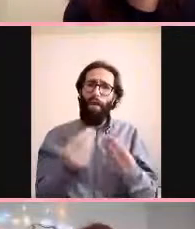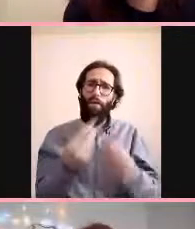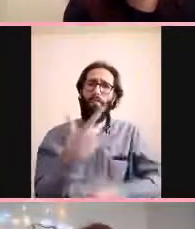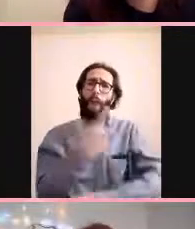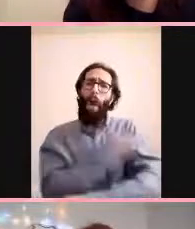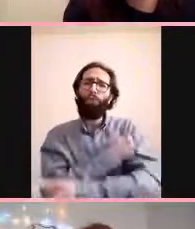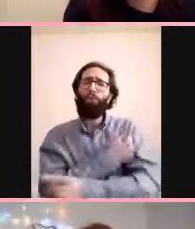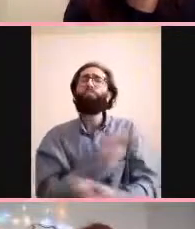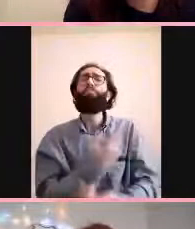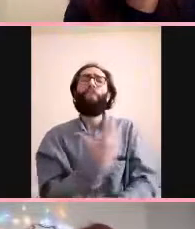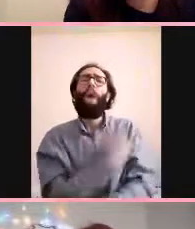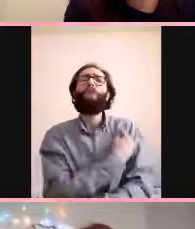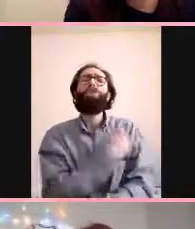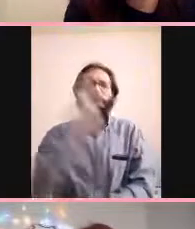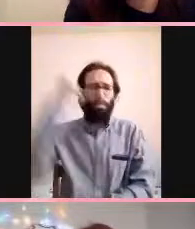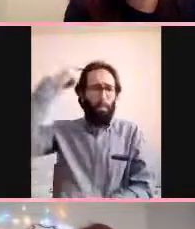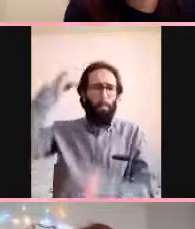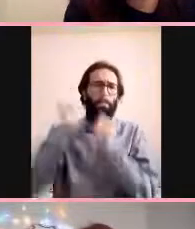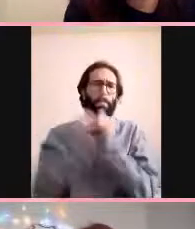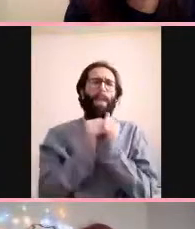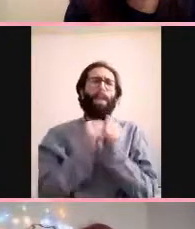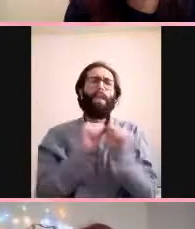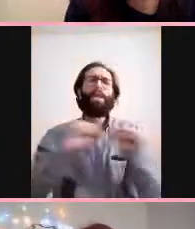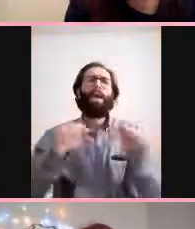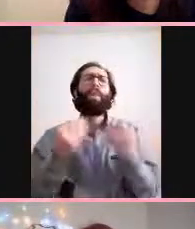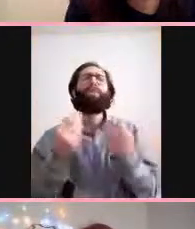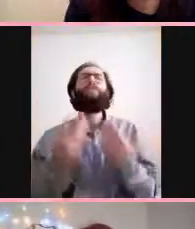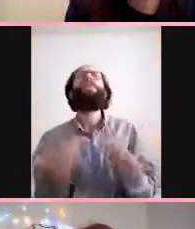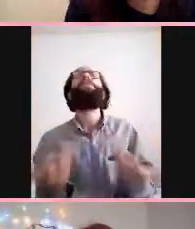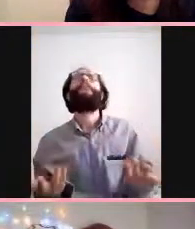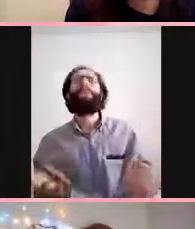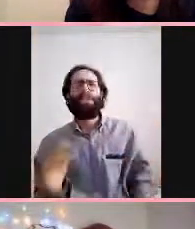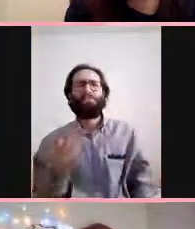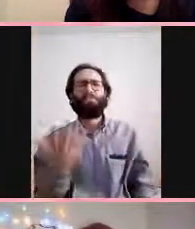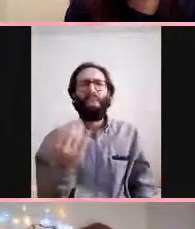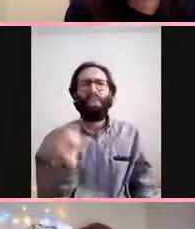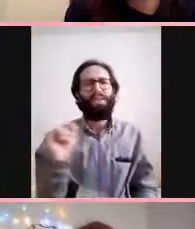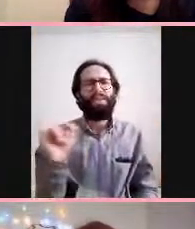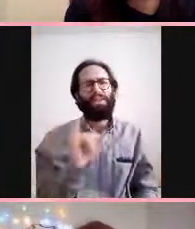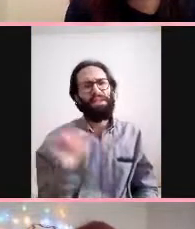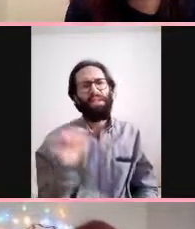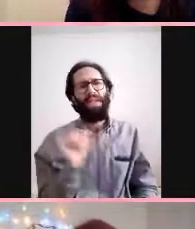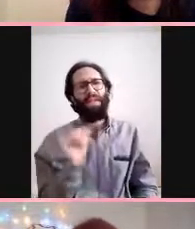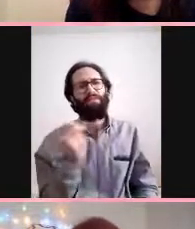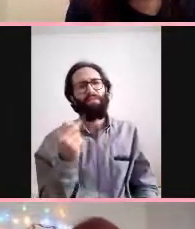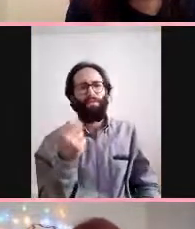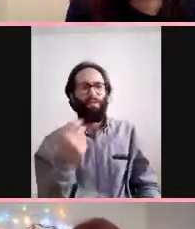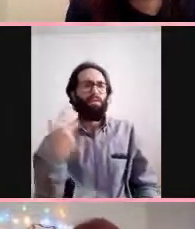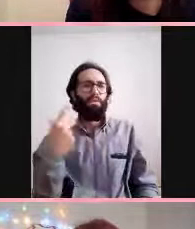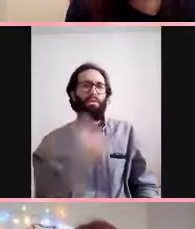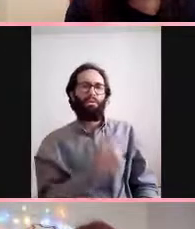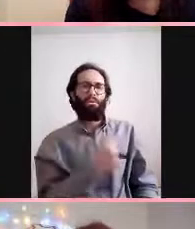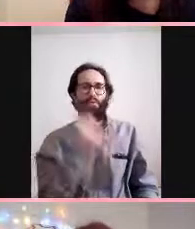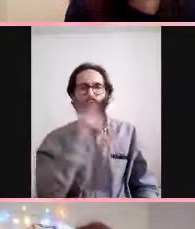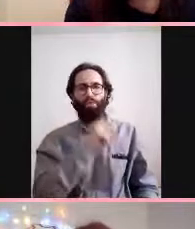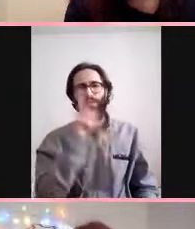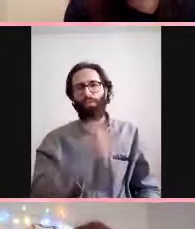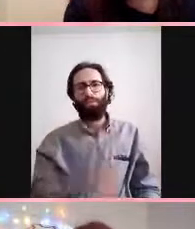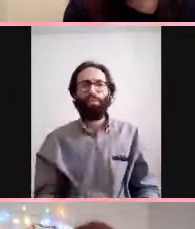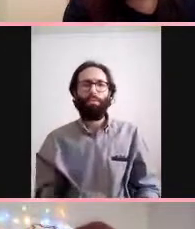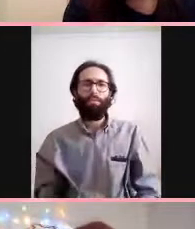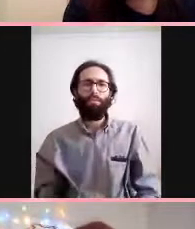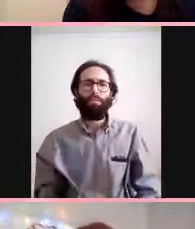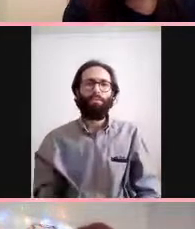kabiliyeti çok az zayıflatılmış virüs olduğu için anladım teşekkür ederim hocam